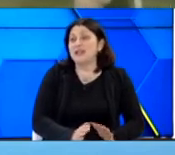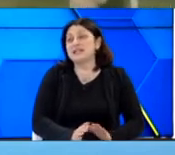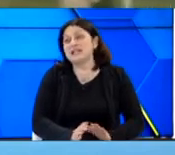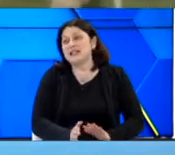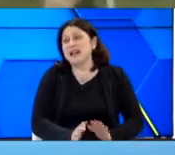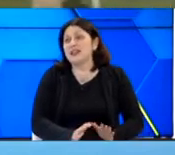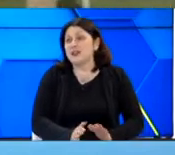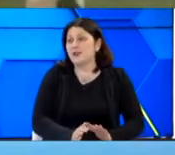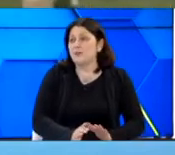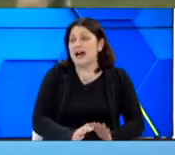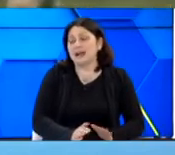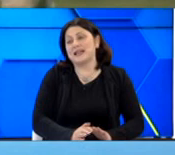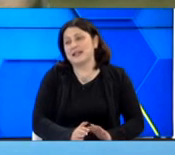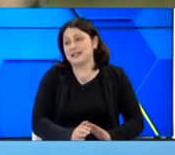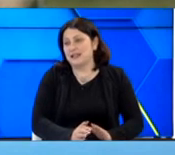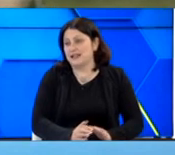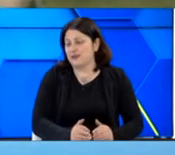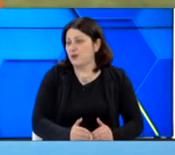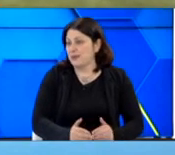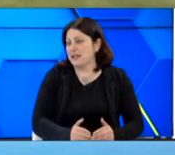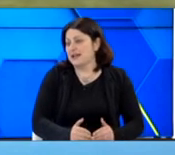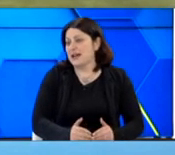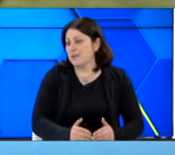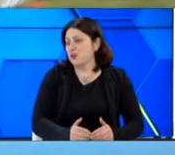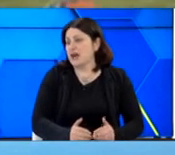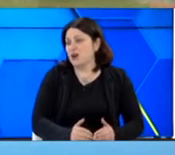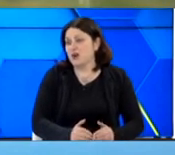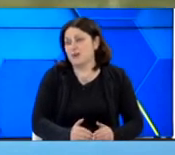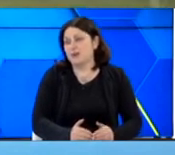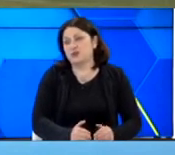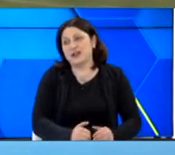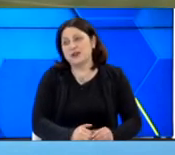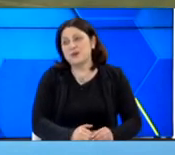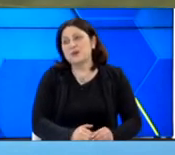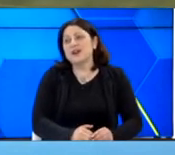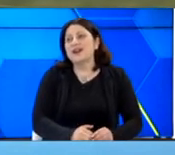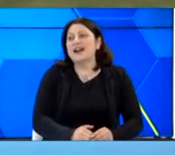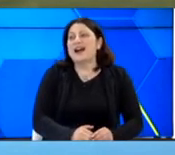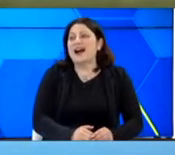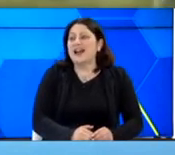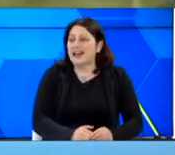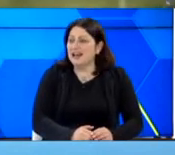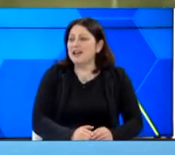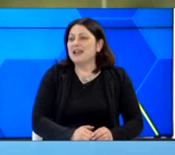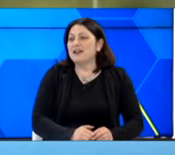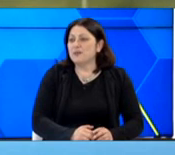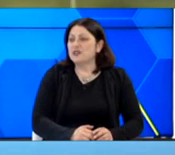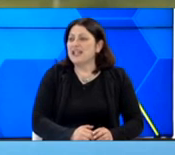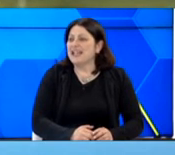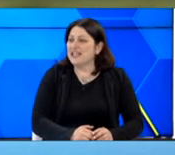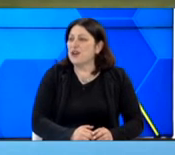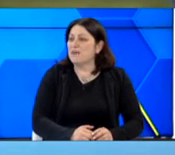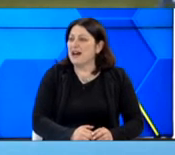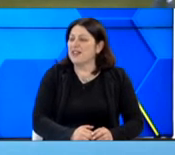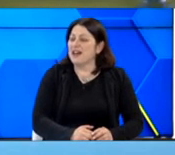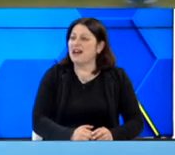οχτάδα, στην τετράδα θα δούμε αν χρειαστεί να βρεθούμε και σε κάποιον άλλο αγώνα πριν του τελικού. Αλλά νομίζω